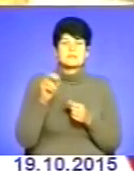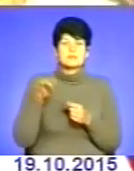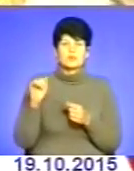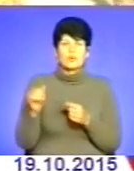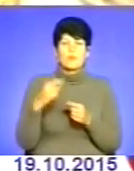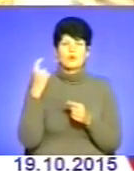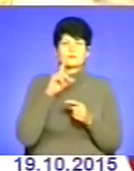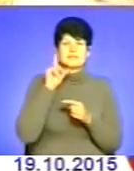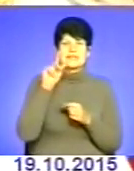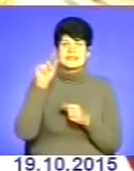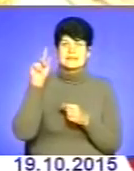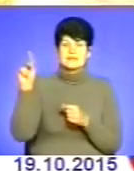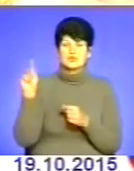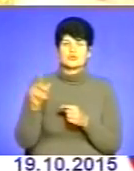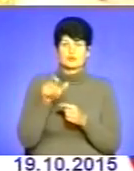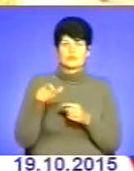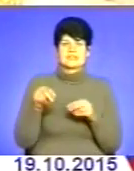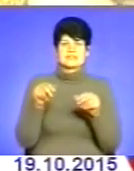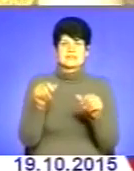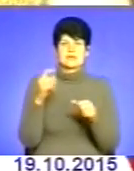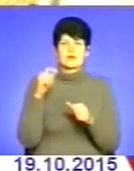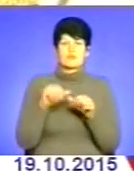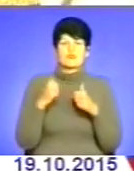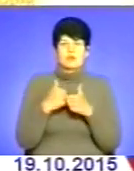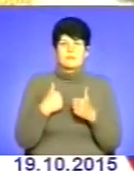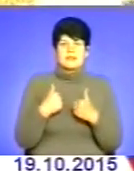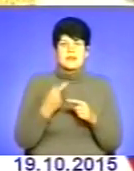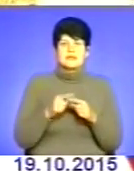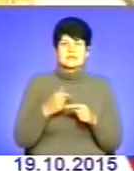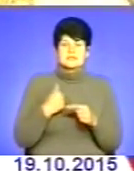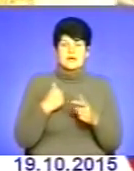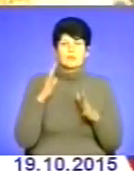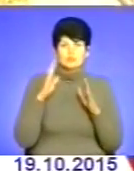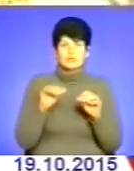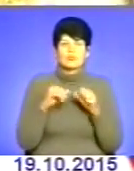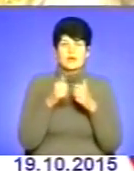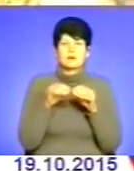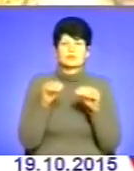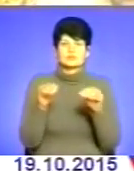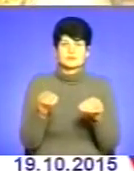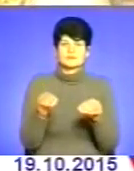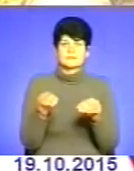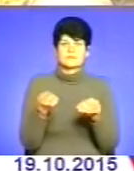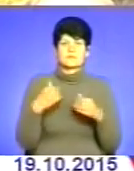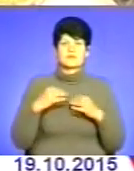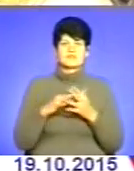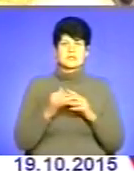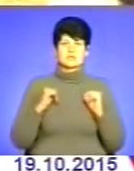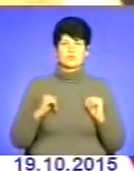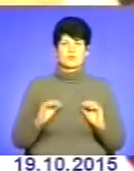колгоспа Гідь по людях, щоб люди, акціонери сіяли буряк Оце мене, оце, як буде посійний буряк Я ми стоїть спокійні